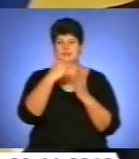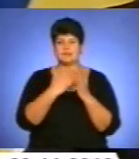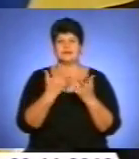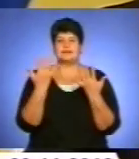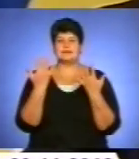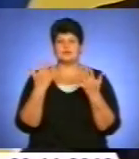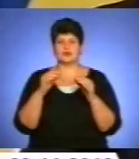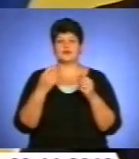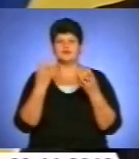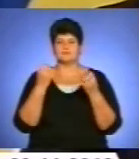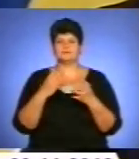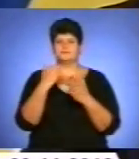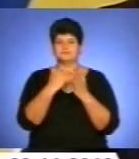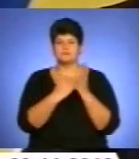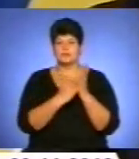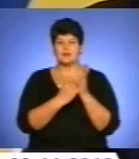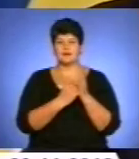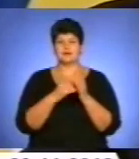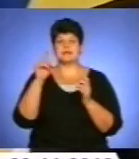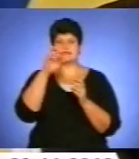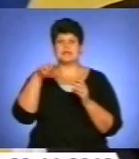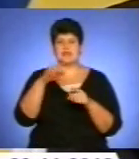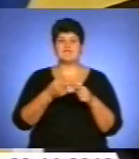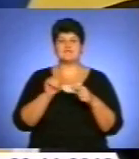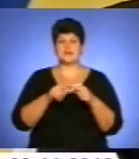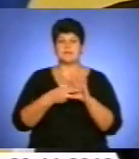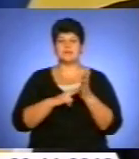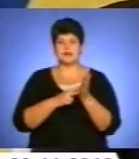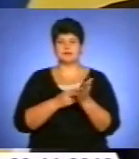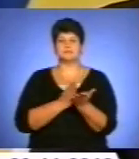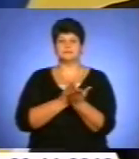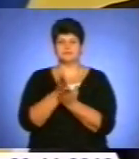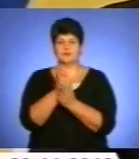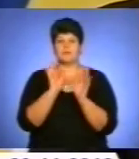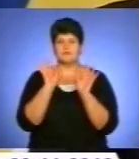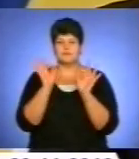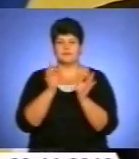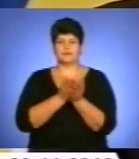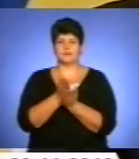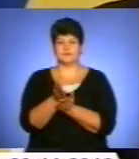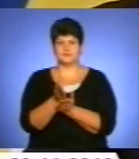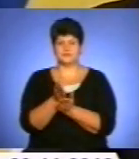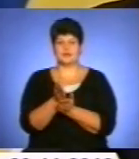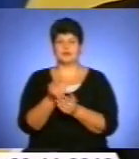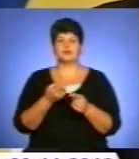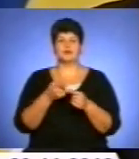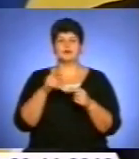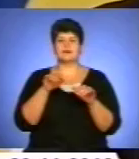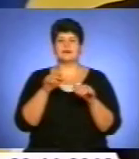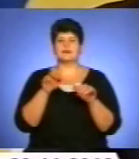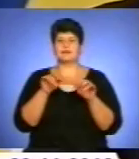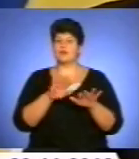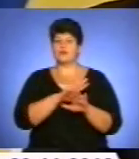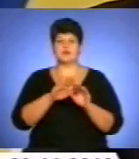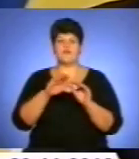позицій. Але в цілому ясно, що країна в цьому плані в движеться в правильному направлінні. Але діло не в рейтингах, а діло в